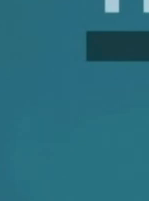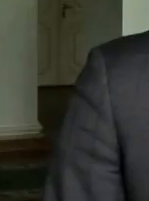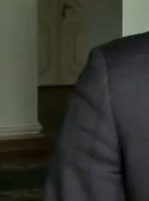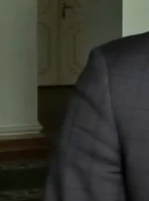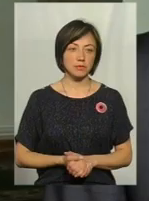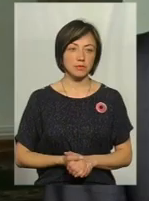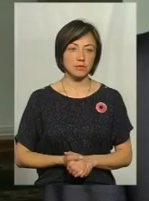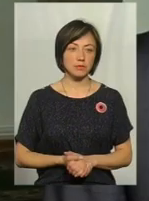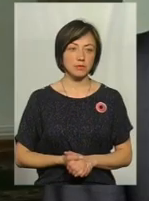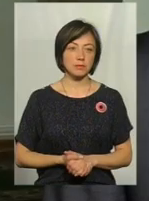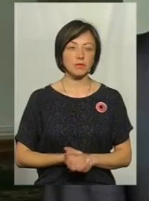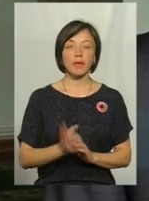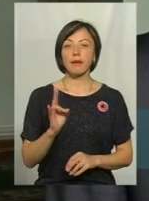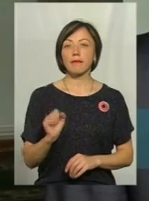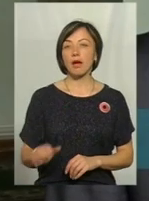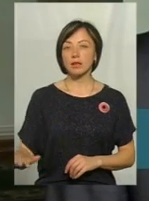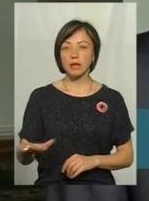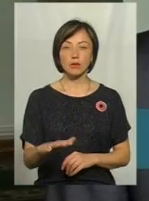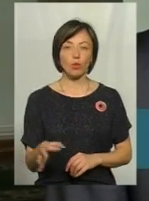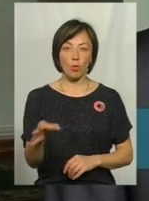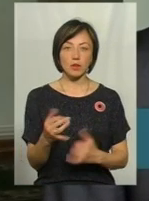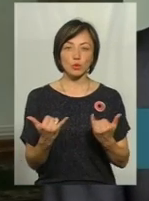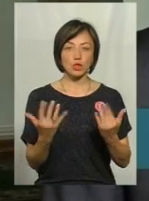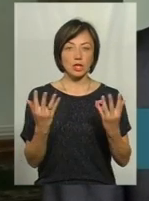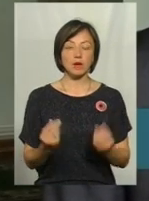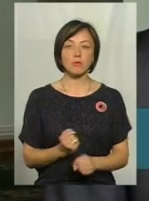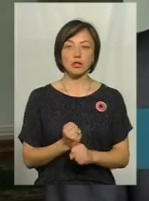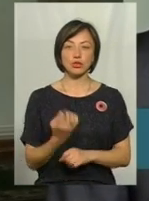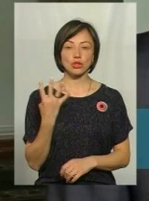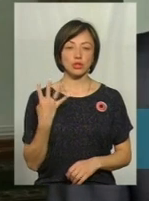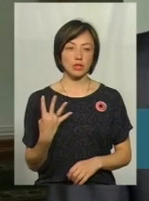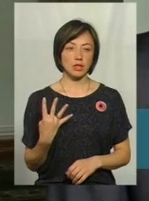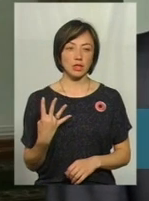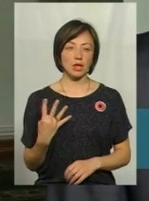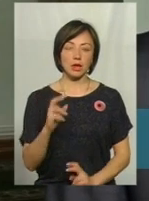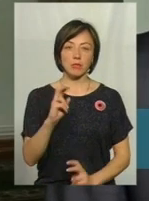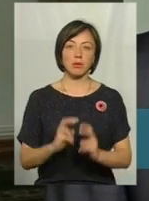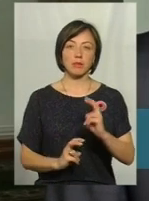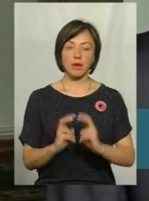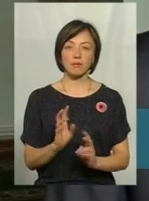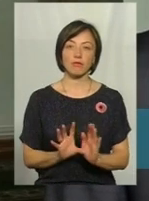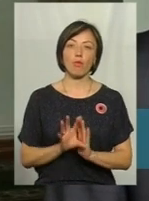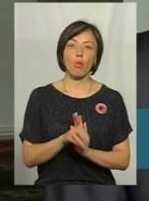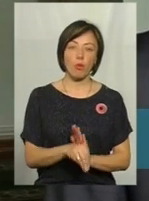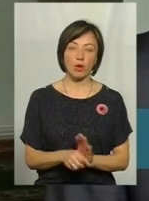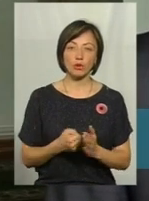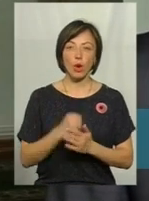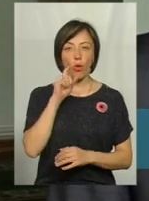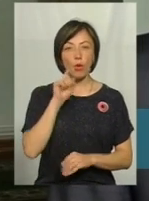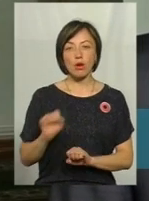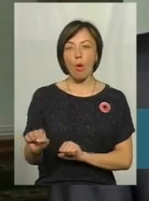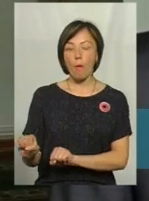На території області на сьогоднішній день працює чотири підприємства, які входять до складу «Укроду